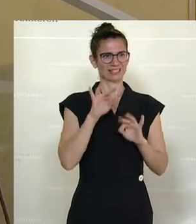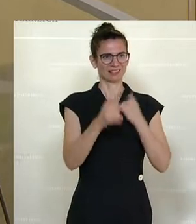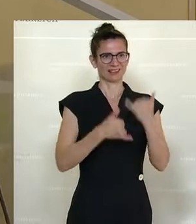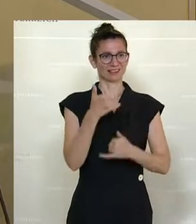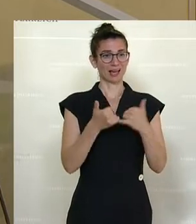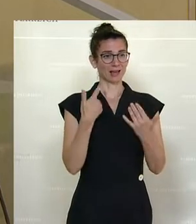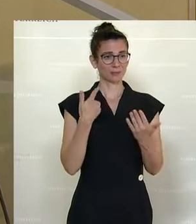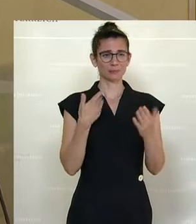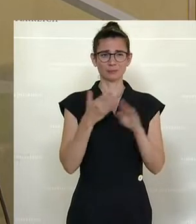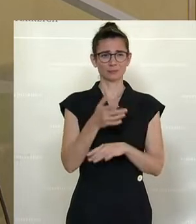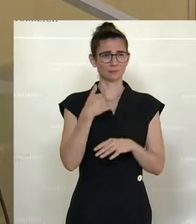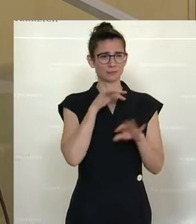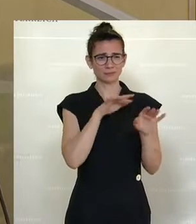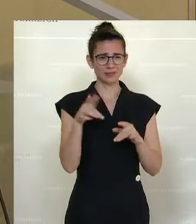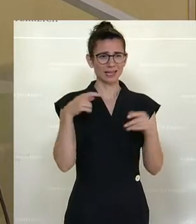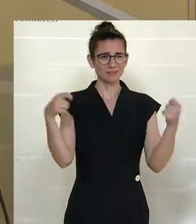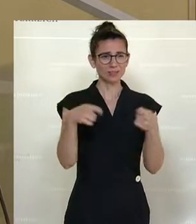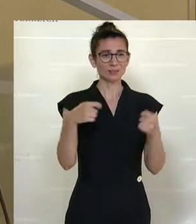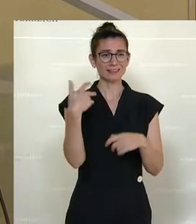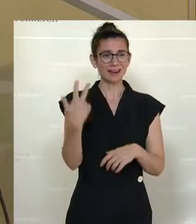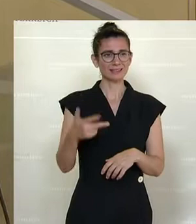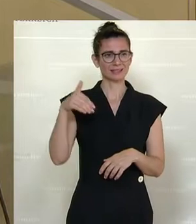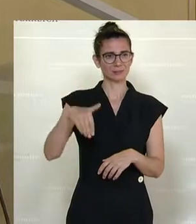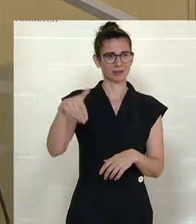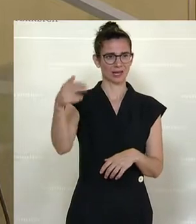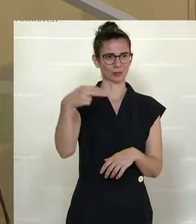zu Investitionen von mehr als 30 Milliarden Euro.